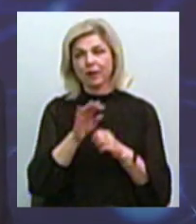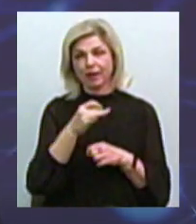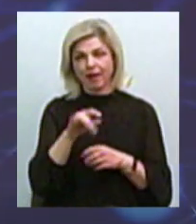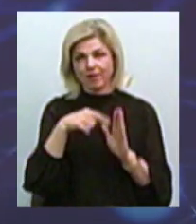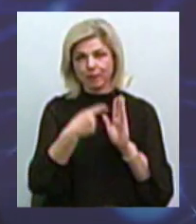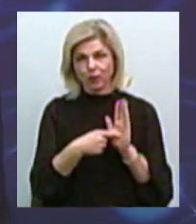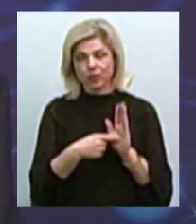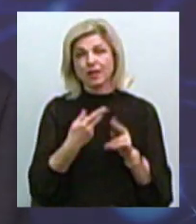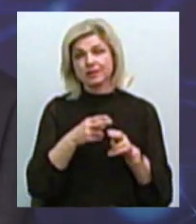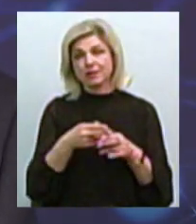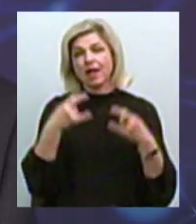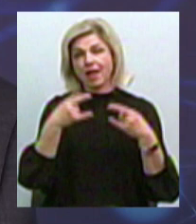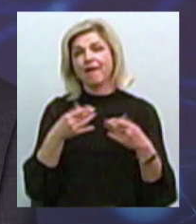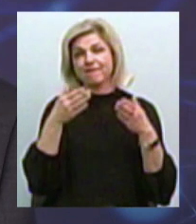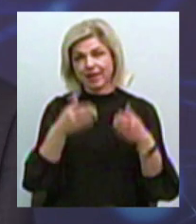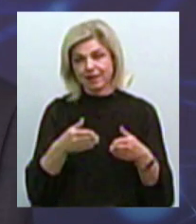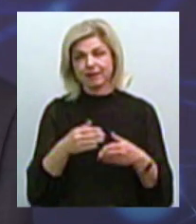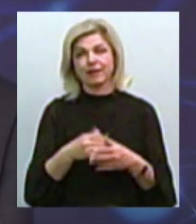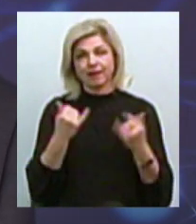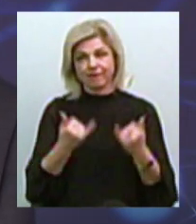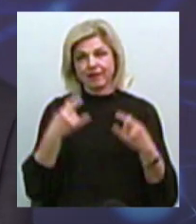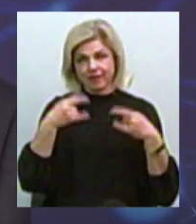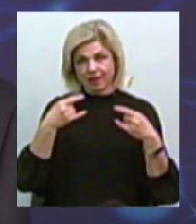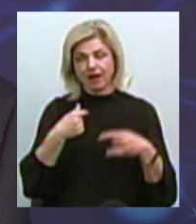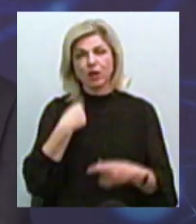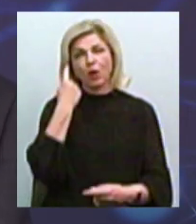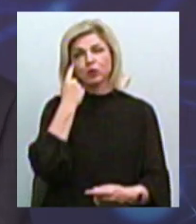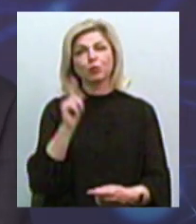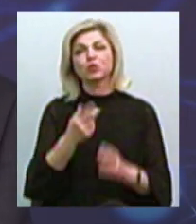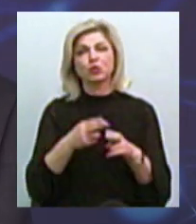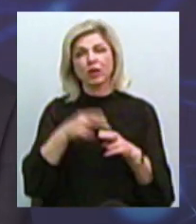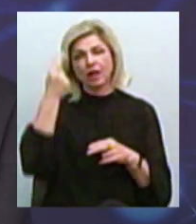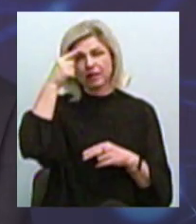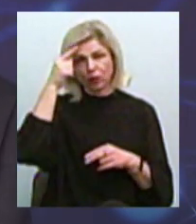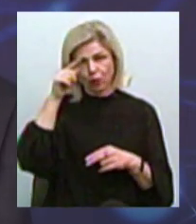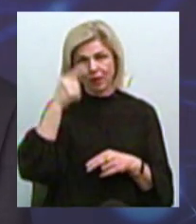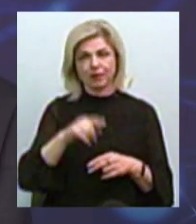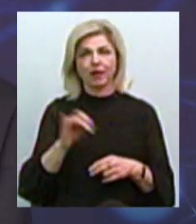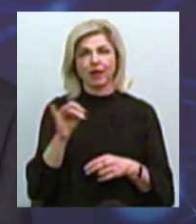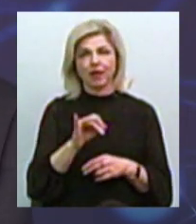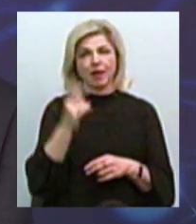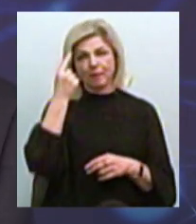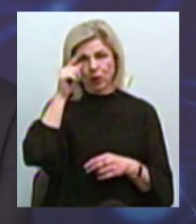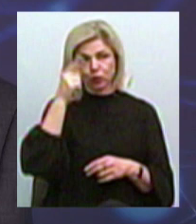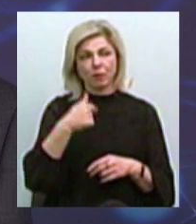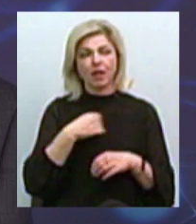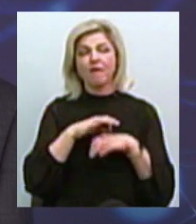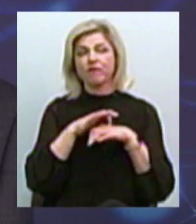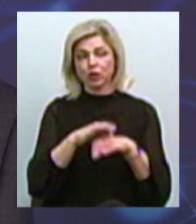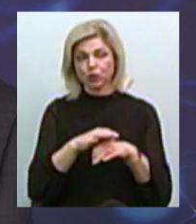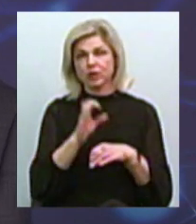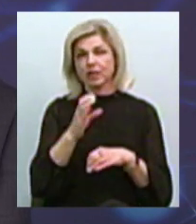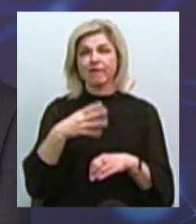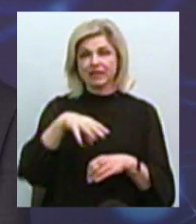Це прямий ефір. Я думаю, що це надумане і придумане. я веду себе зовсім